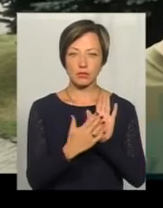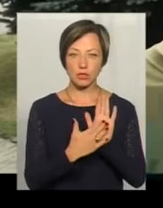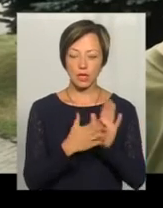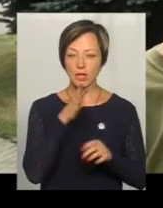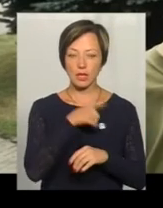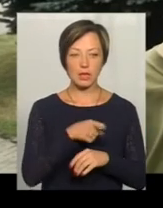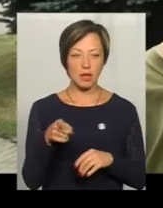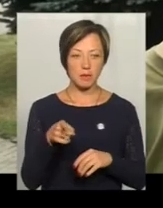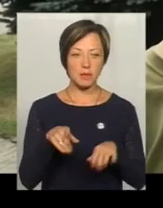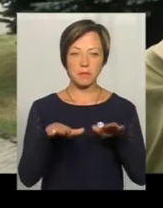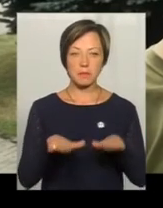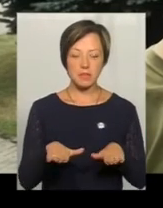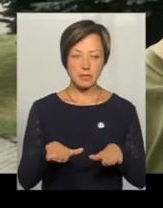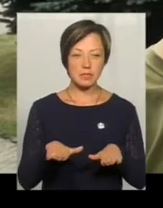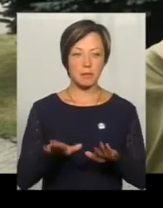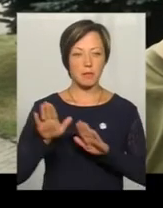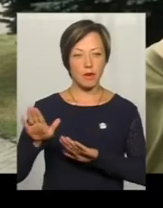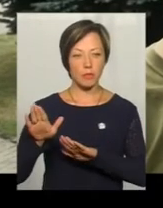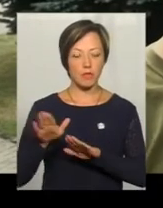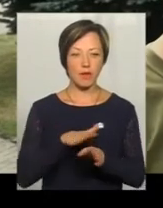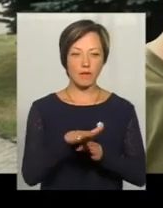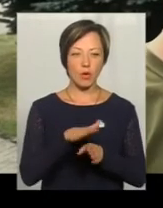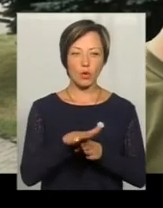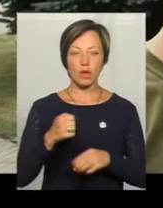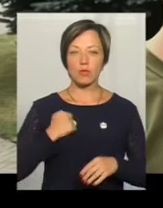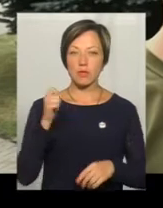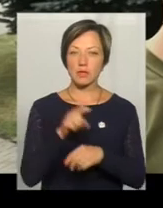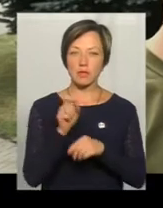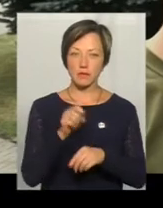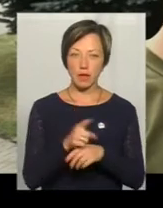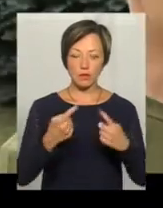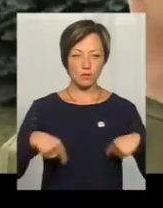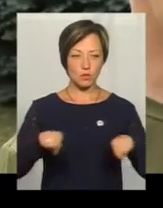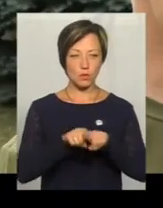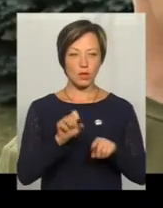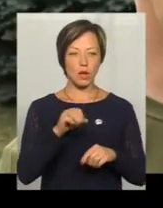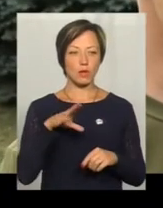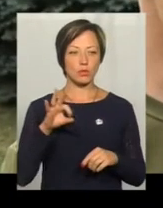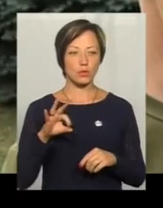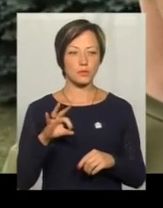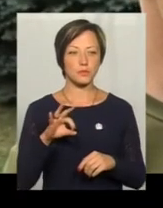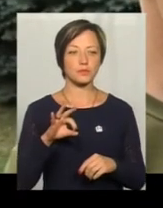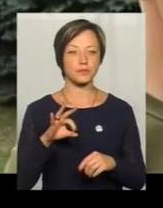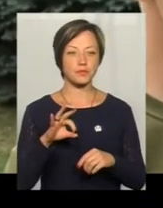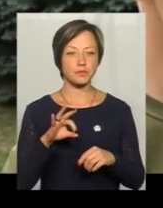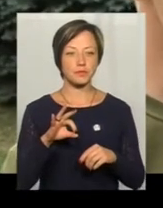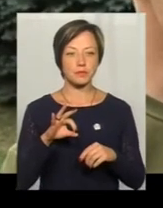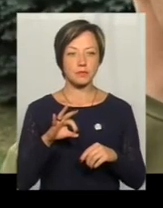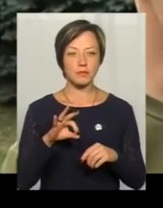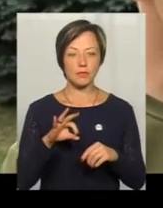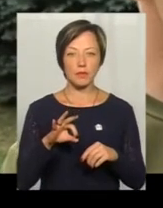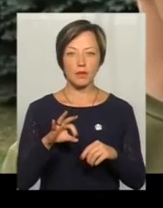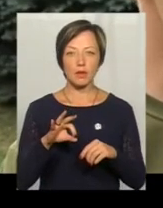термін і місце перебування, виконання бойових завдань в зоні АТО. Ініційовано по областях